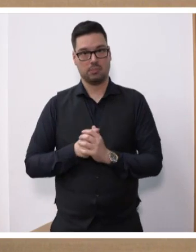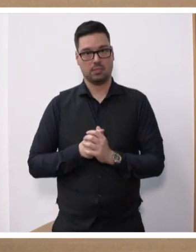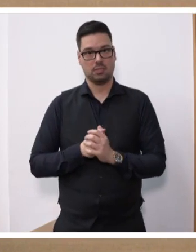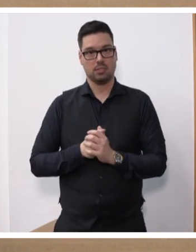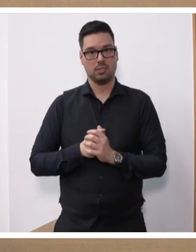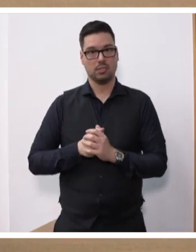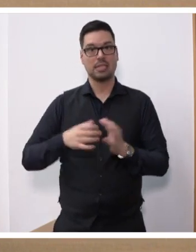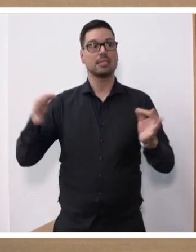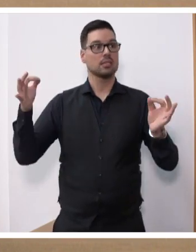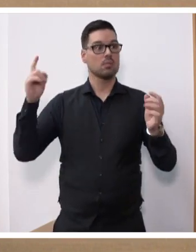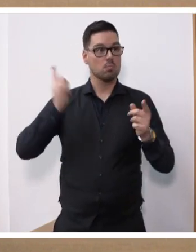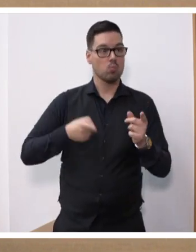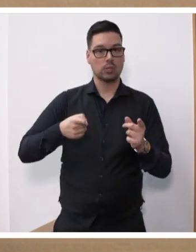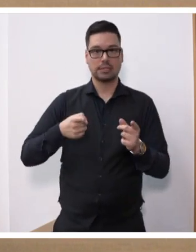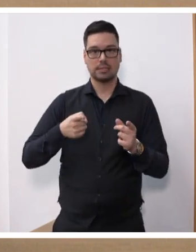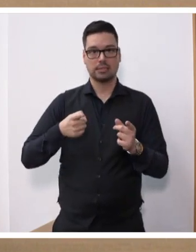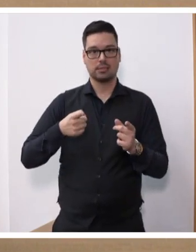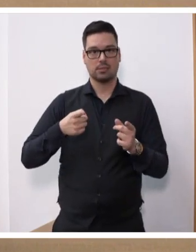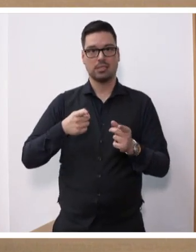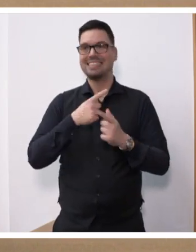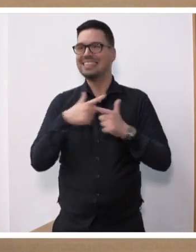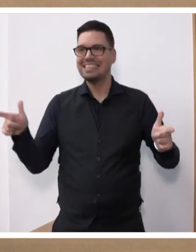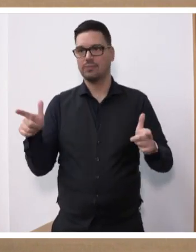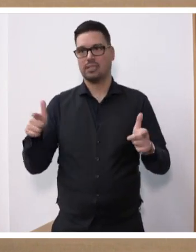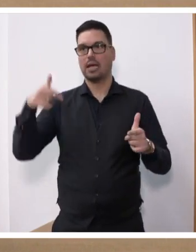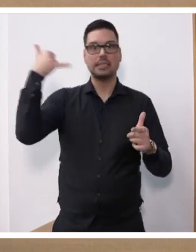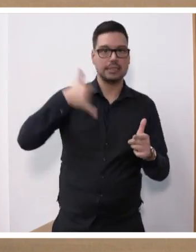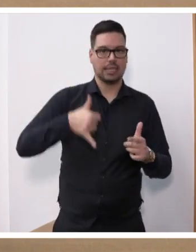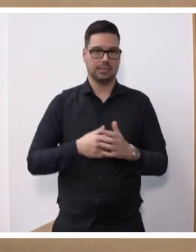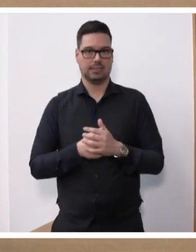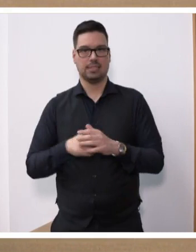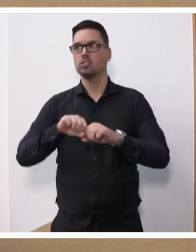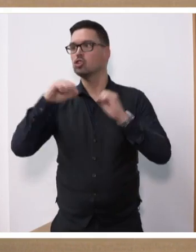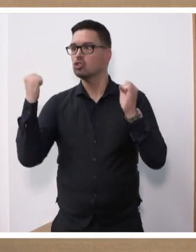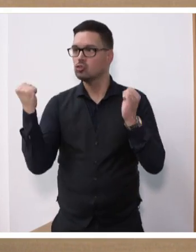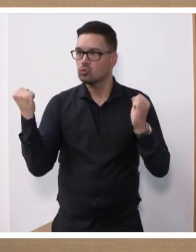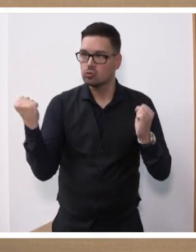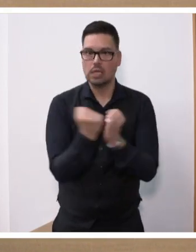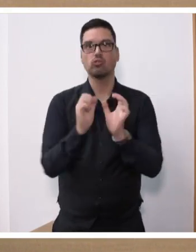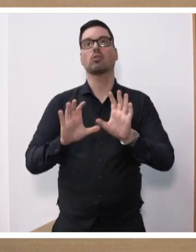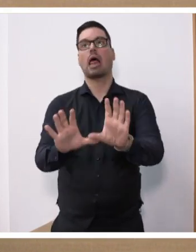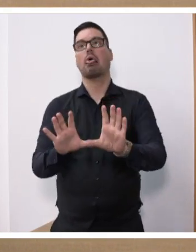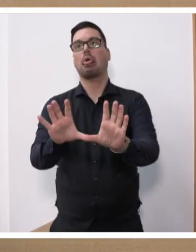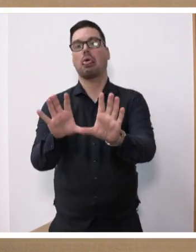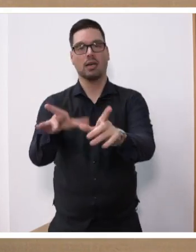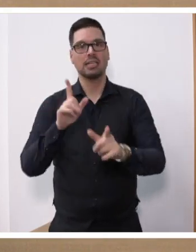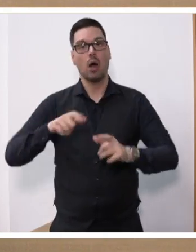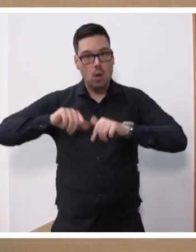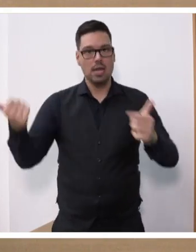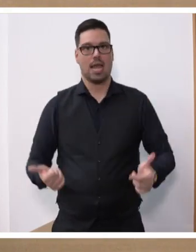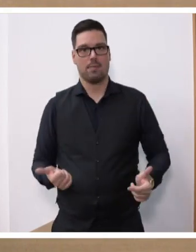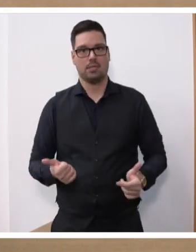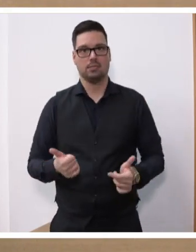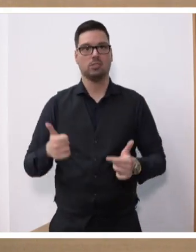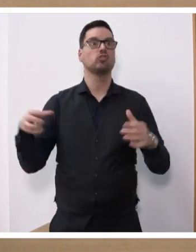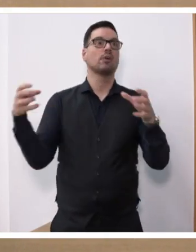das Notwendige, was es zu tun gibt, damit nie wieder jetzt ist, damit wir diese Staatsräson nicht nur vor uns her tragen, sondern tatsächlich auch leben. Nicht